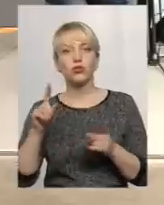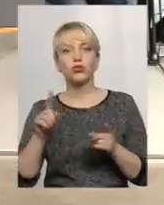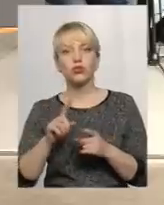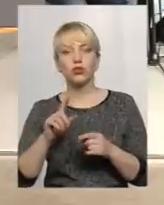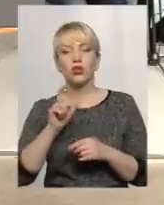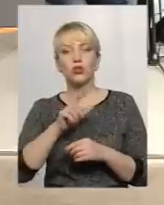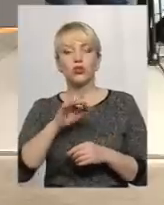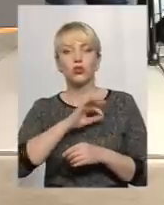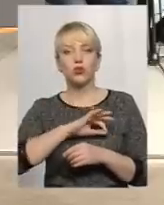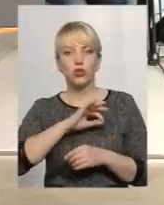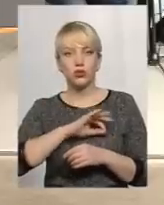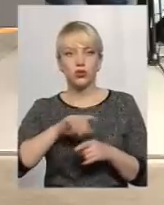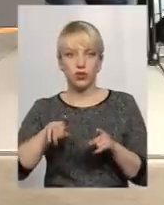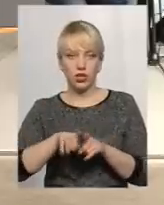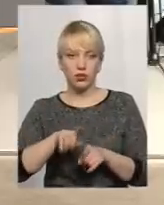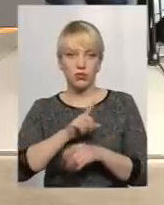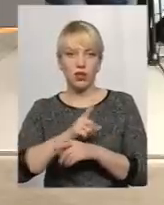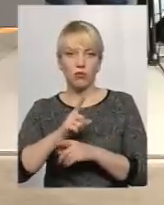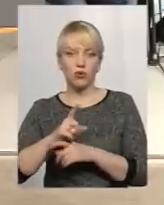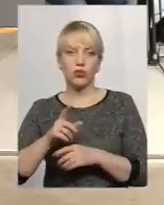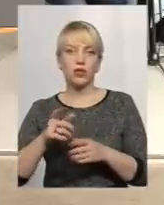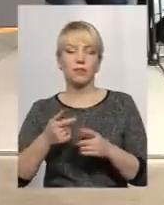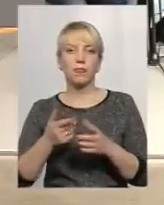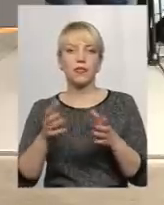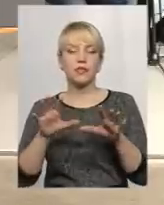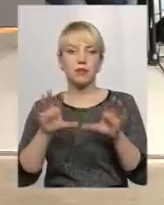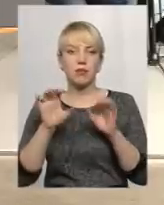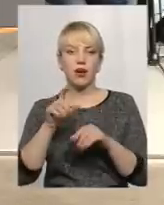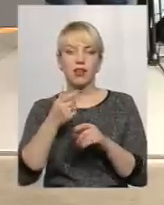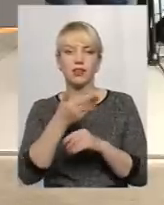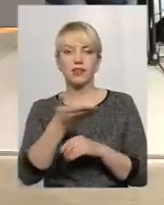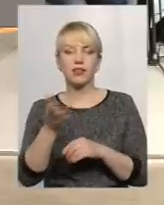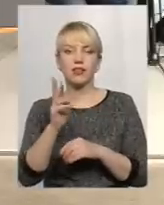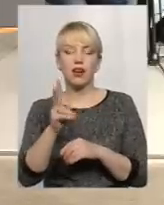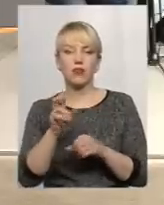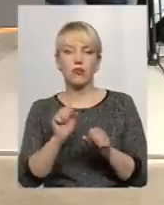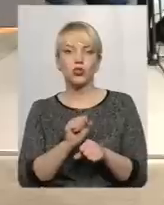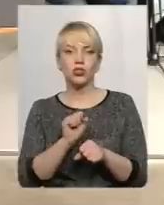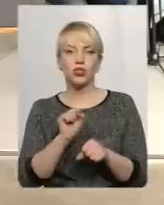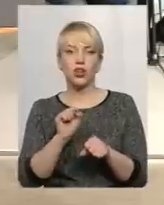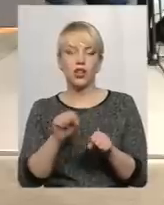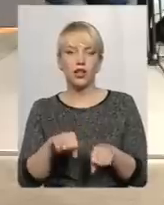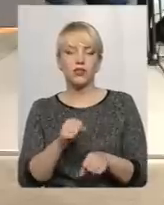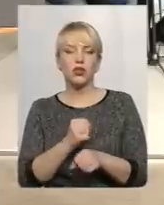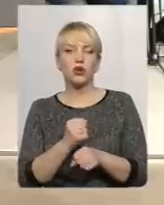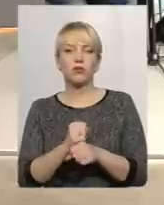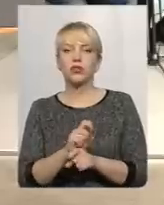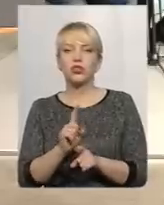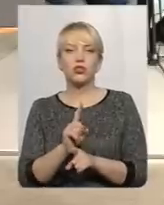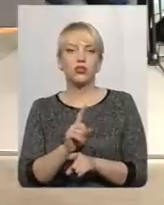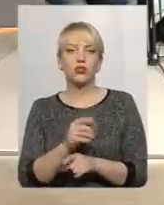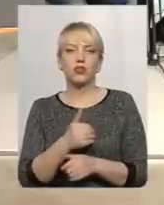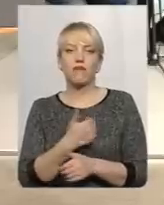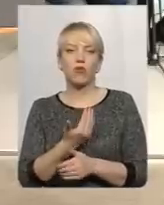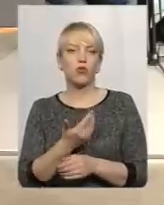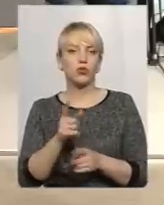такими заборонами, сприймали їх як можливість робити що завгодно, зокрема,